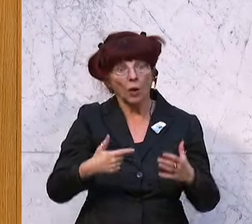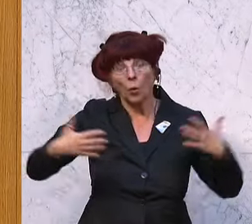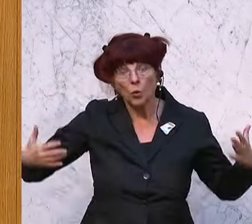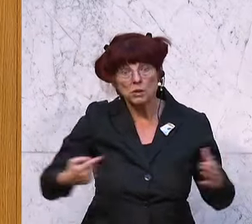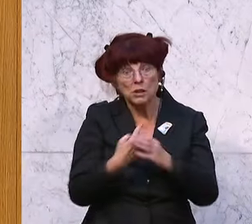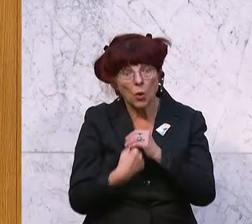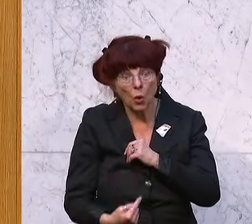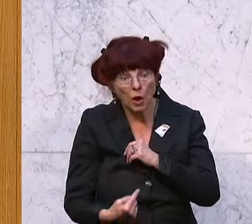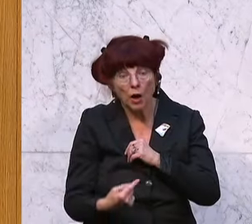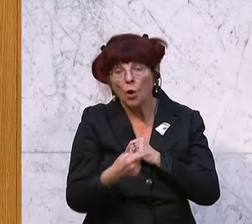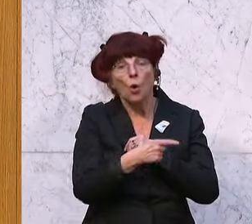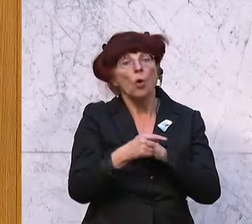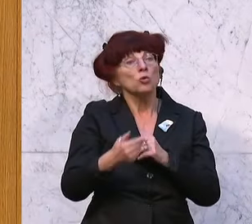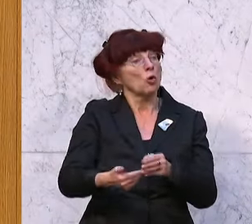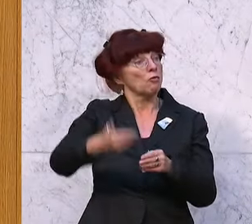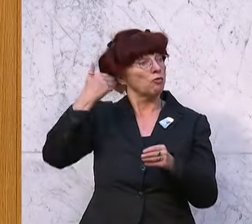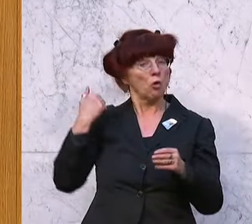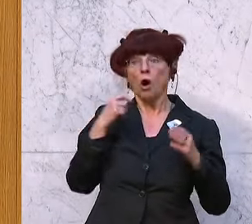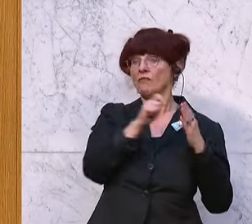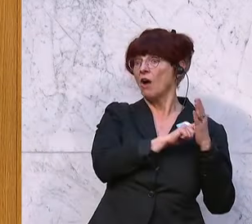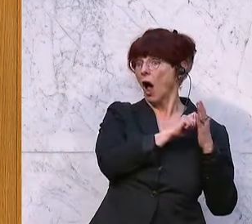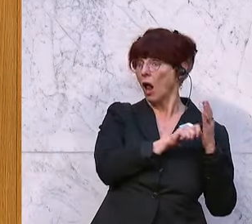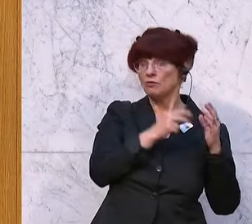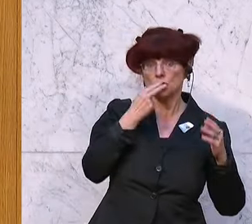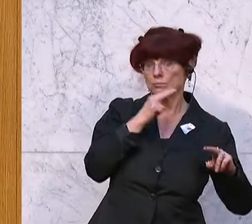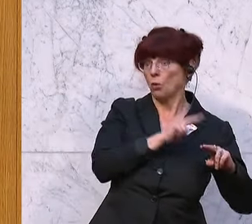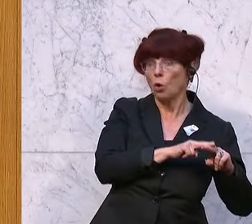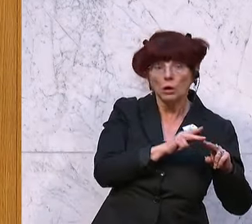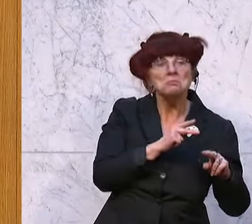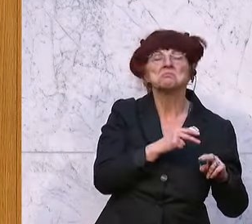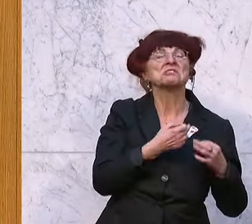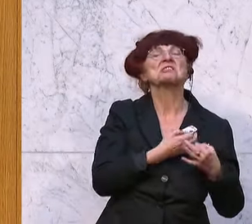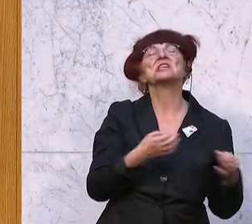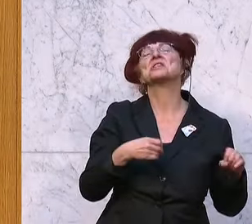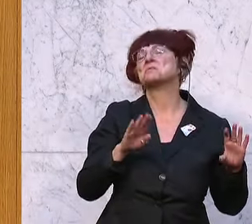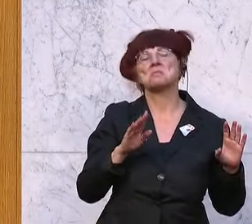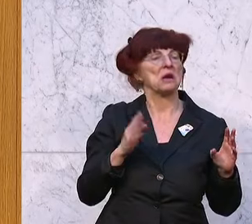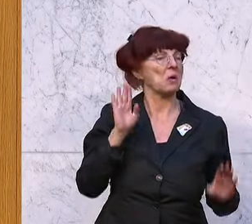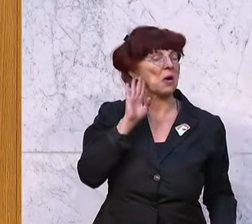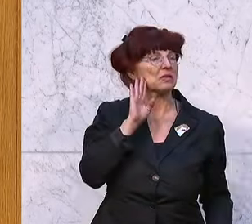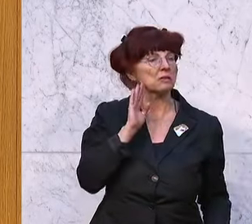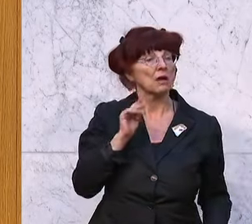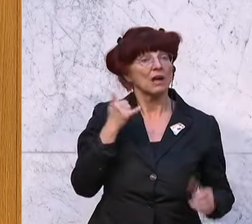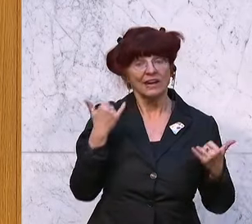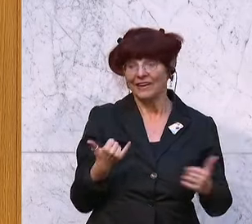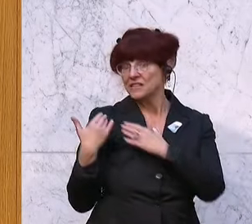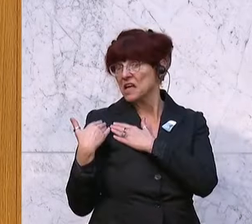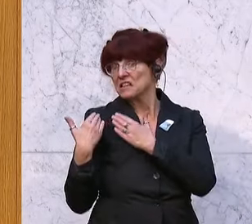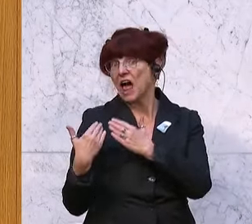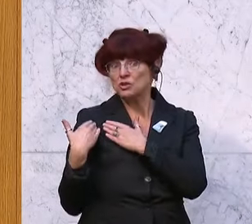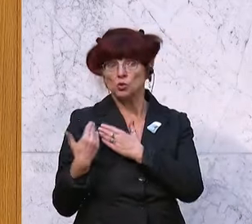natürlich auch das alles nicht mehr, was man vor der Wahl versprochen hat, ist ja völlig logisch, jetzt sind auch die Entlastungen futsch, die